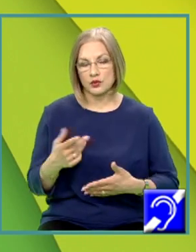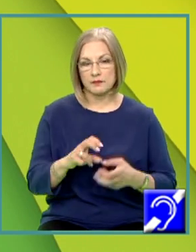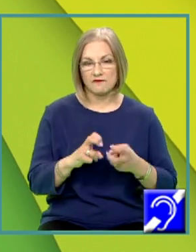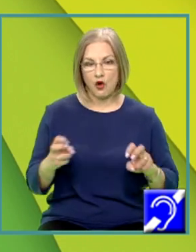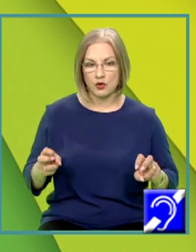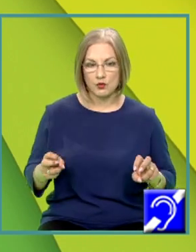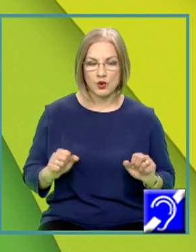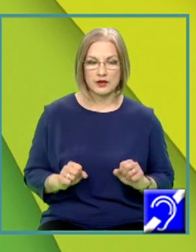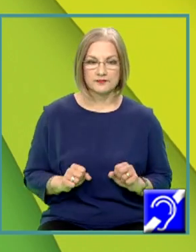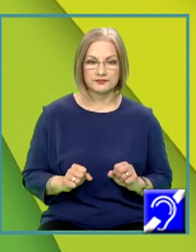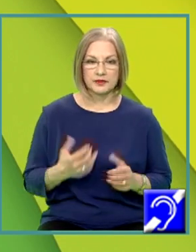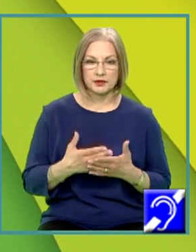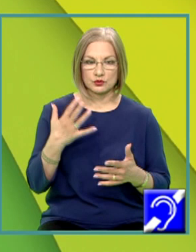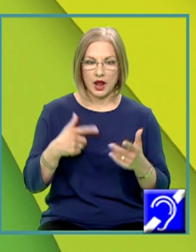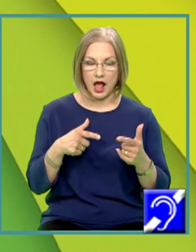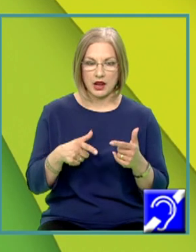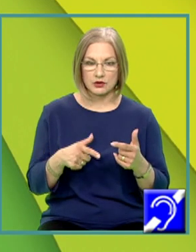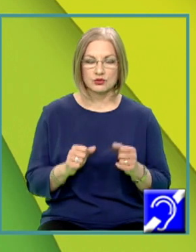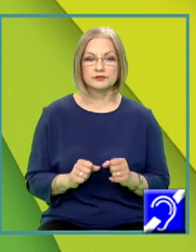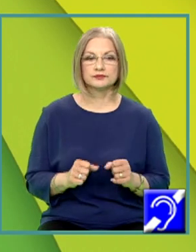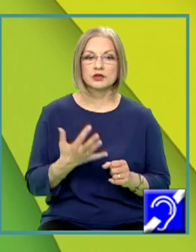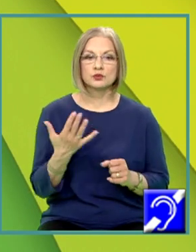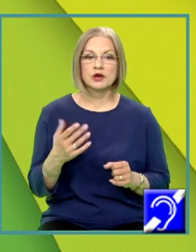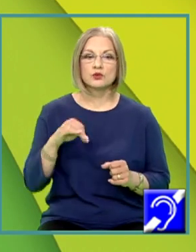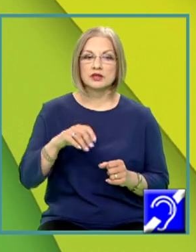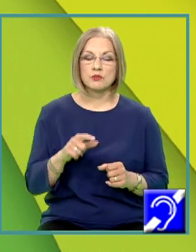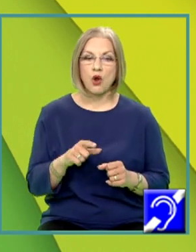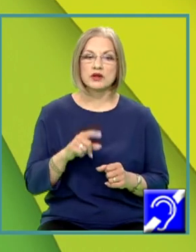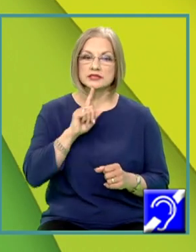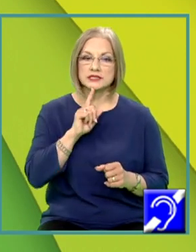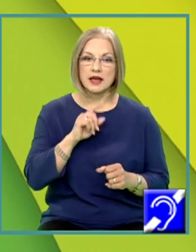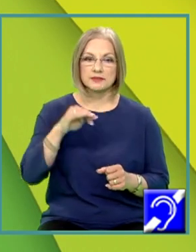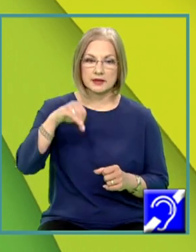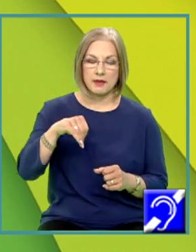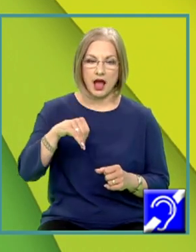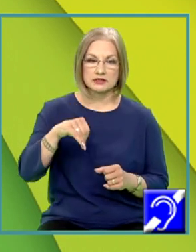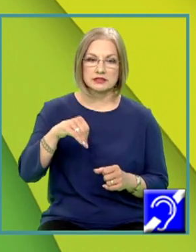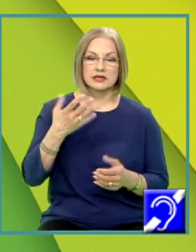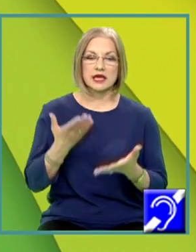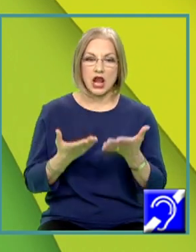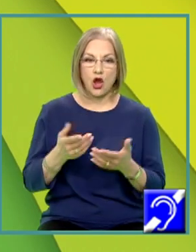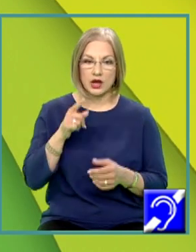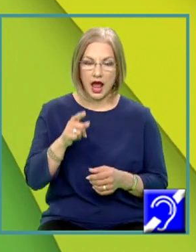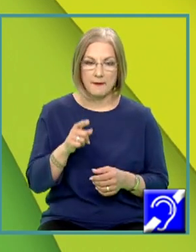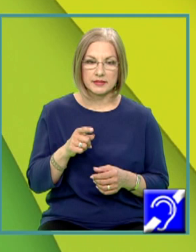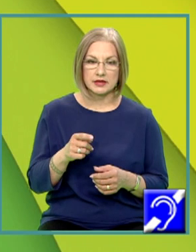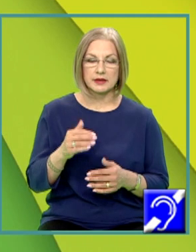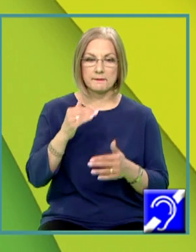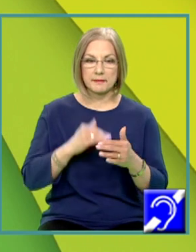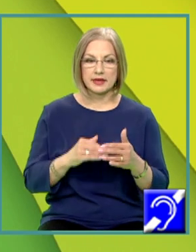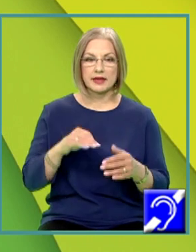de calcula numărului de mol, adică masă în kilograme de data aceasta pe